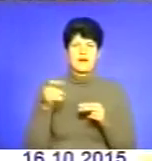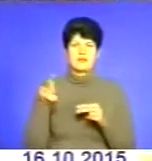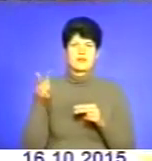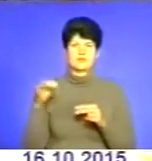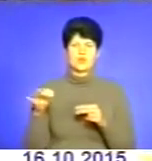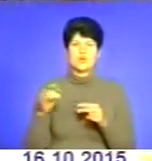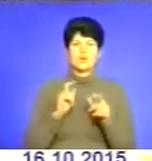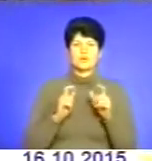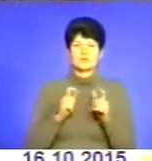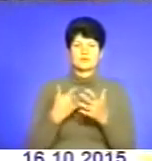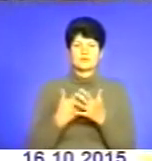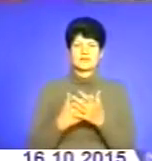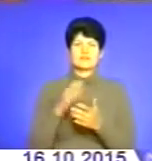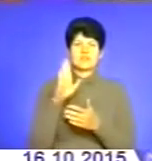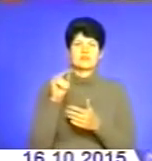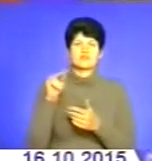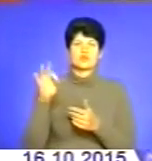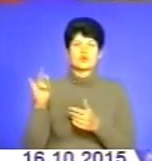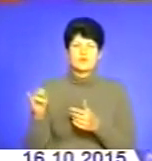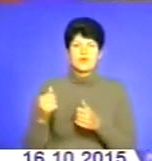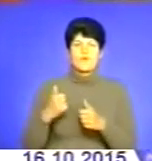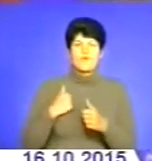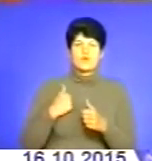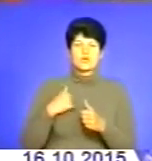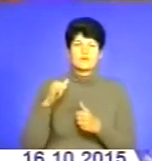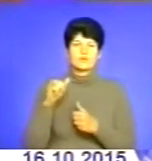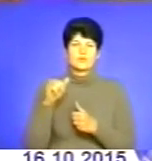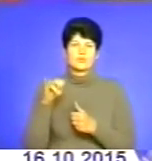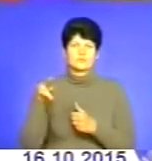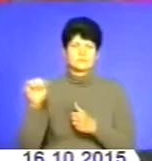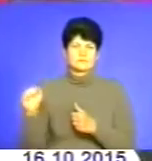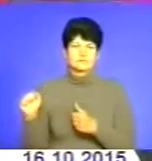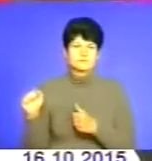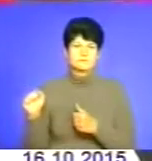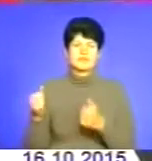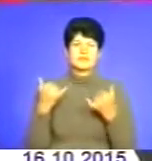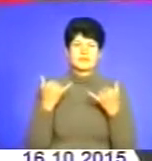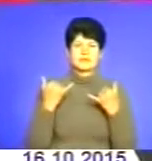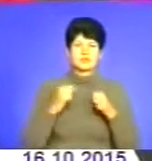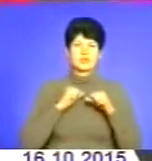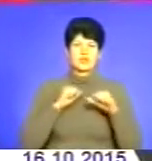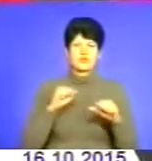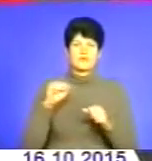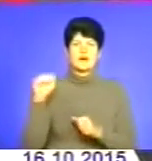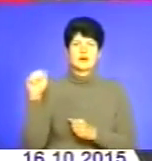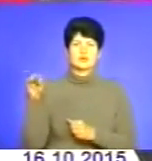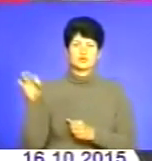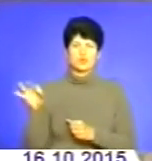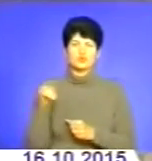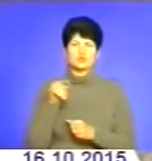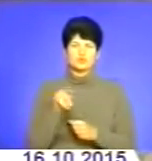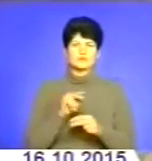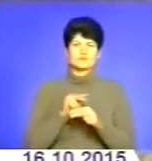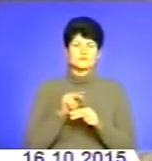На прикладі В'ячеслава Чорновола, вояків Української повстанської армії та нинішніх героїв АТО тут виховують